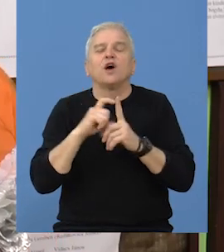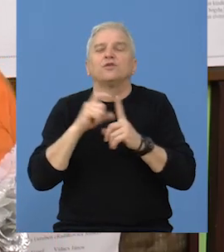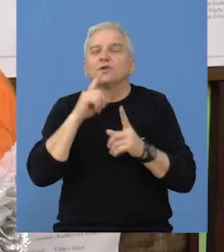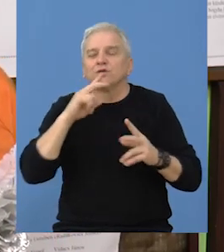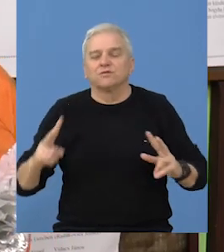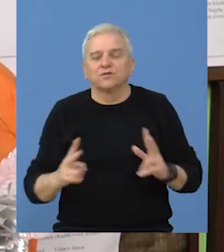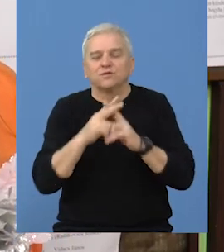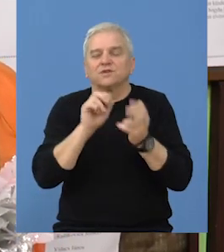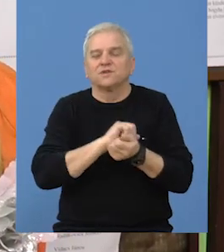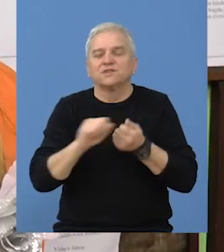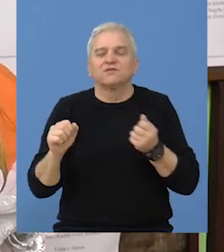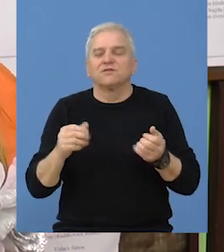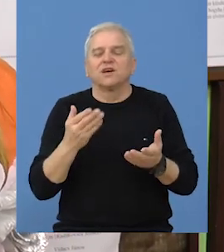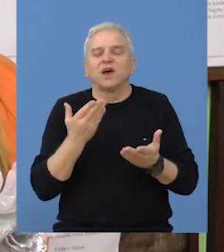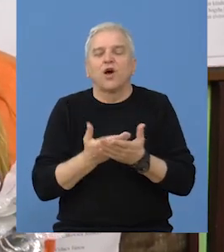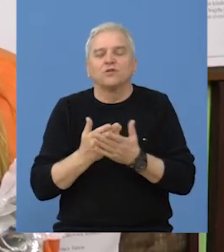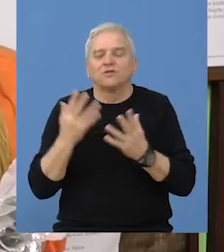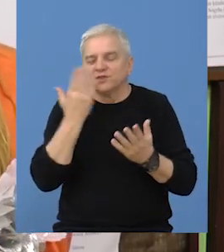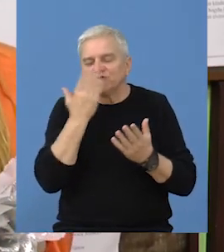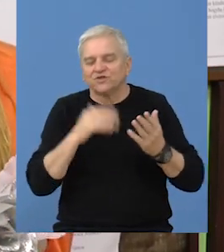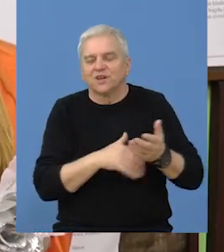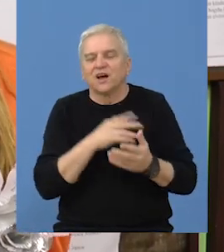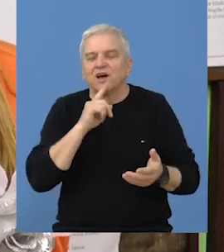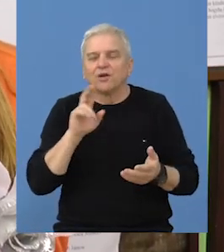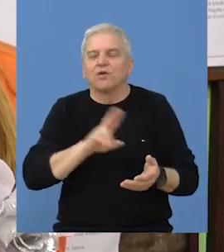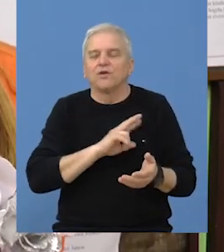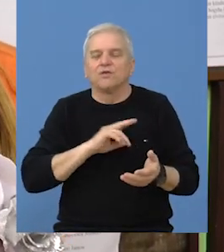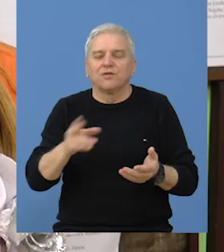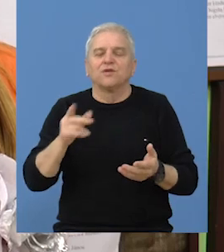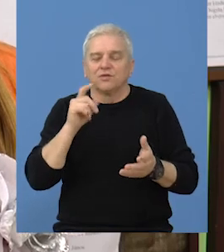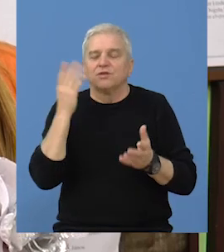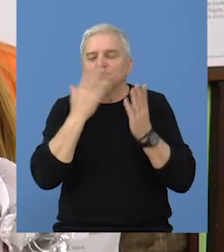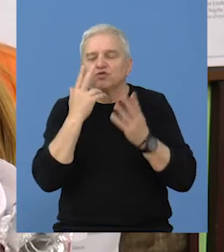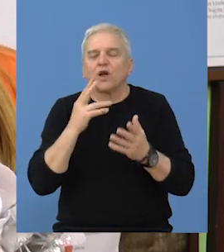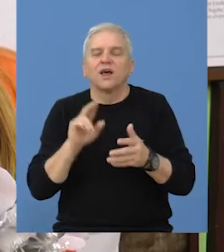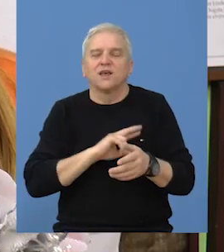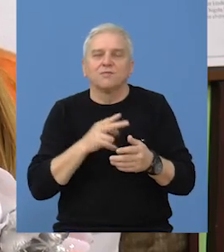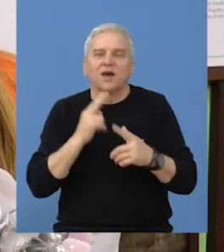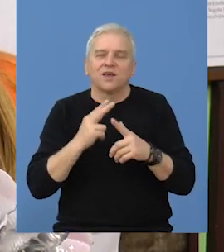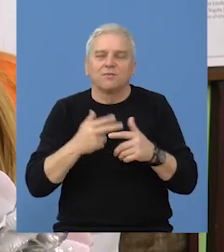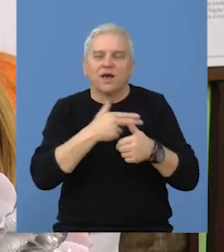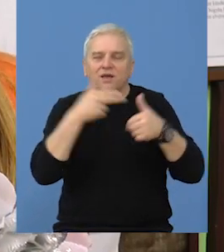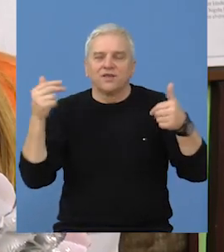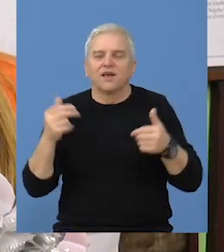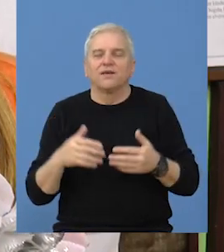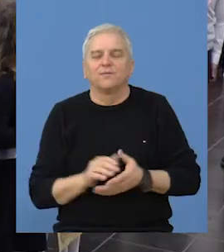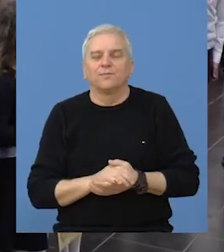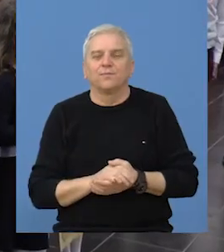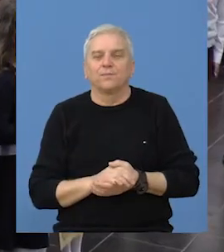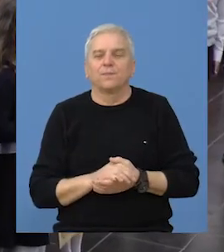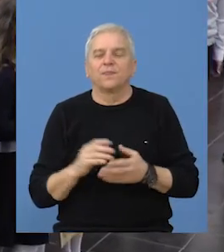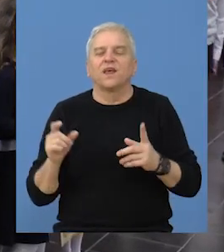doroslovu sa susretom svih osnovaca čija škola nosi ime ovog velikana.